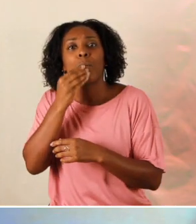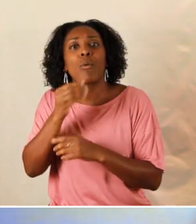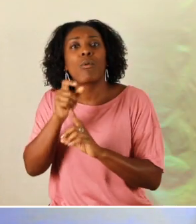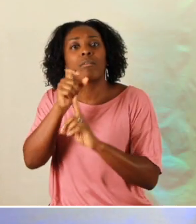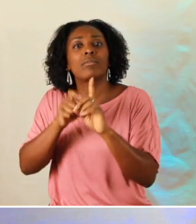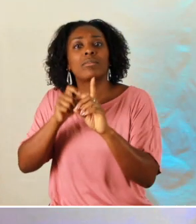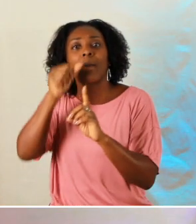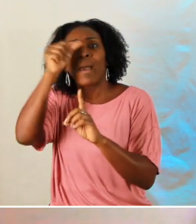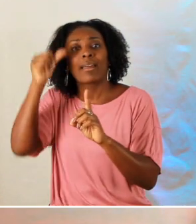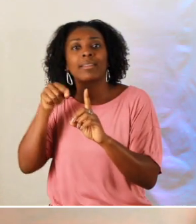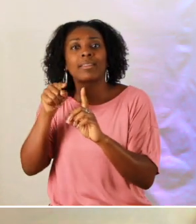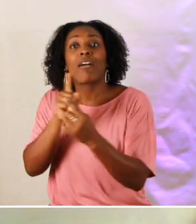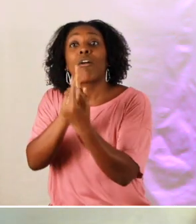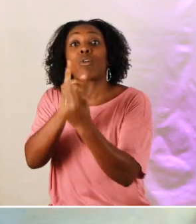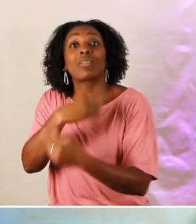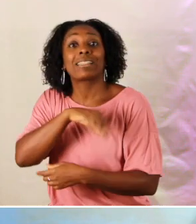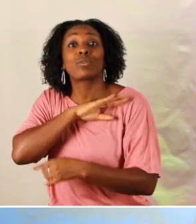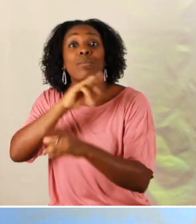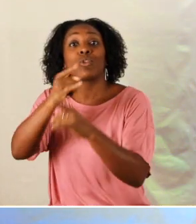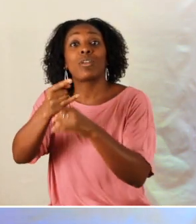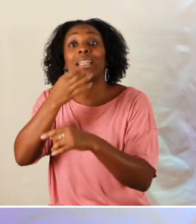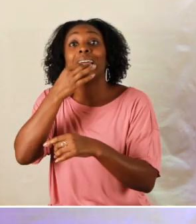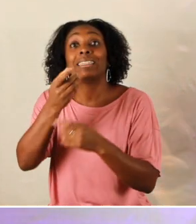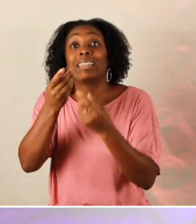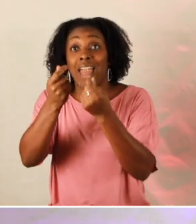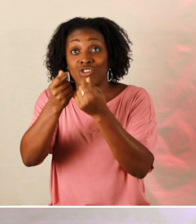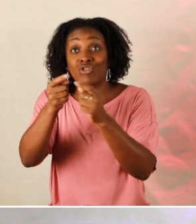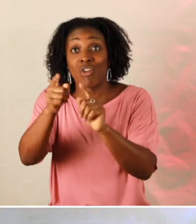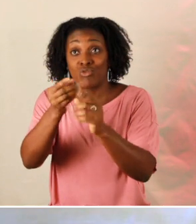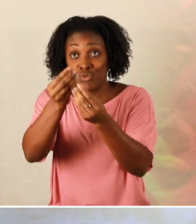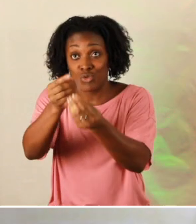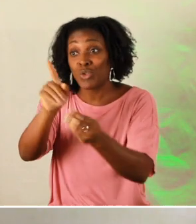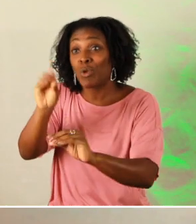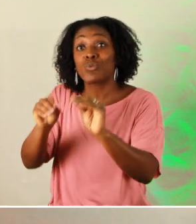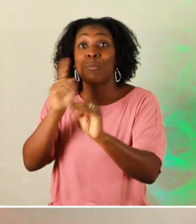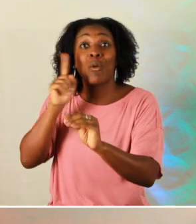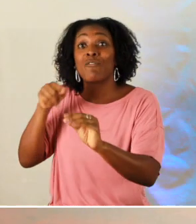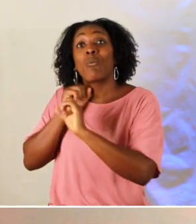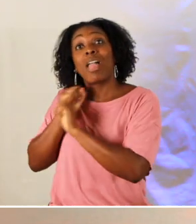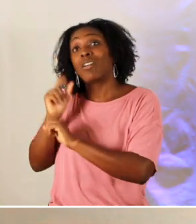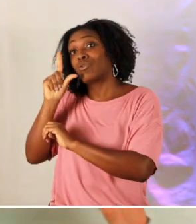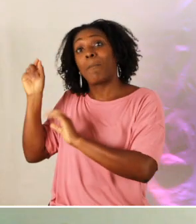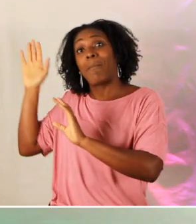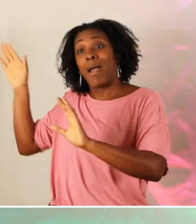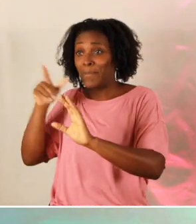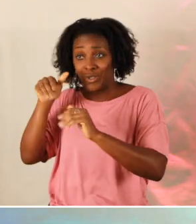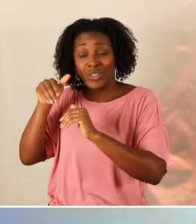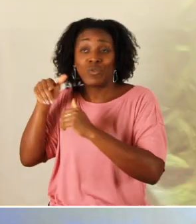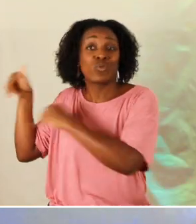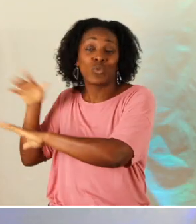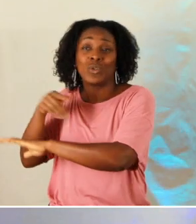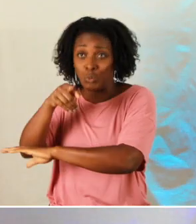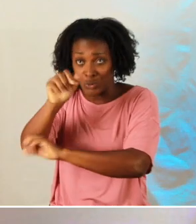mais il a été voir celui qui s'occupe de l'hôtel et il l'a remis entre ses mains en disant toi tu peux prendre soin de lui moi je peux pas parce que je dois continuer